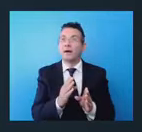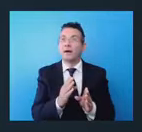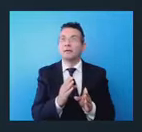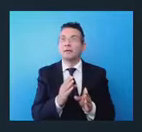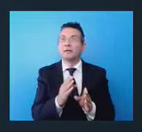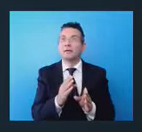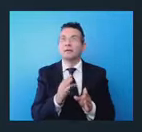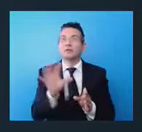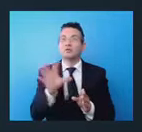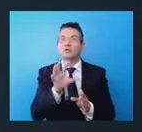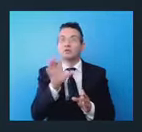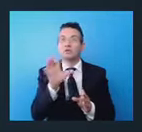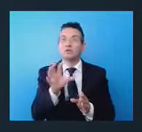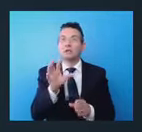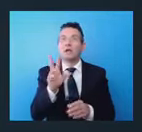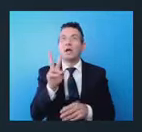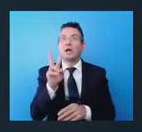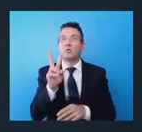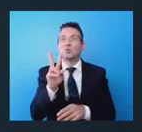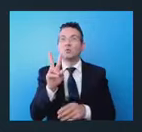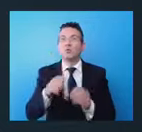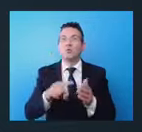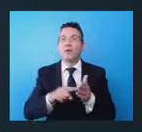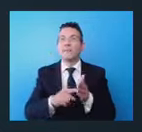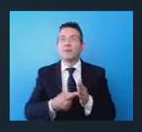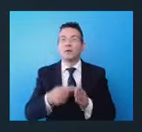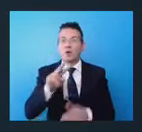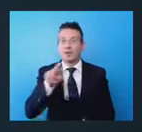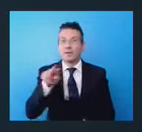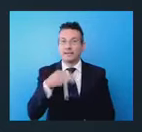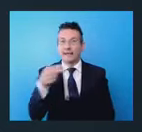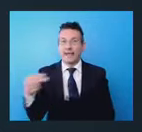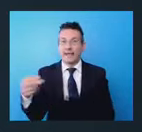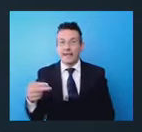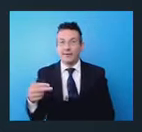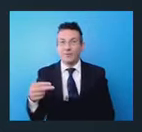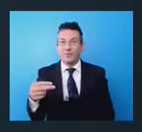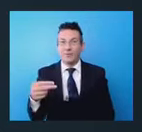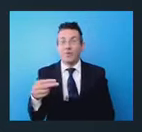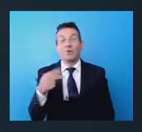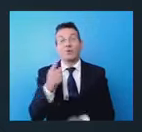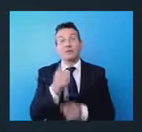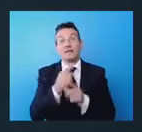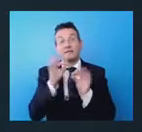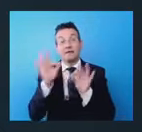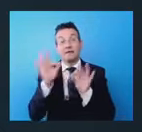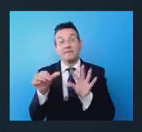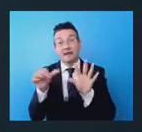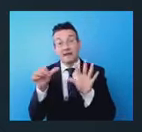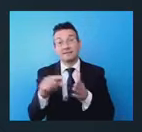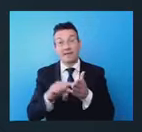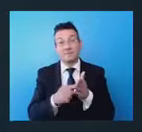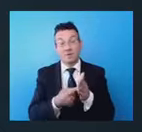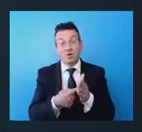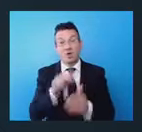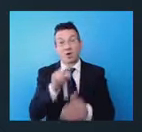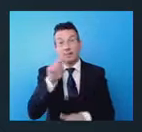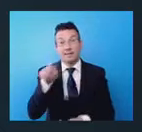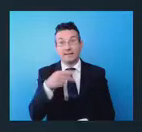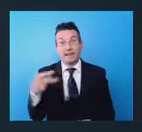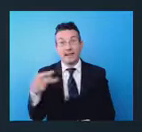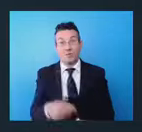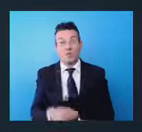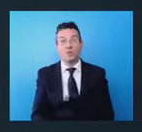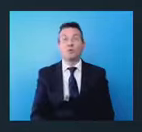2 milioni di euro, che arriverà a circa 6. È la prima operazione questa di